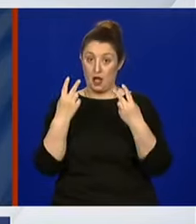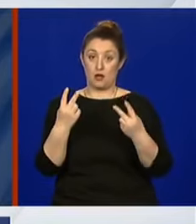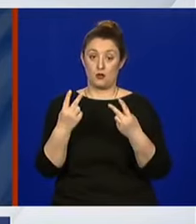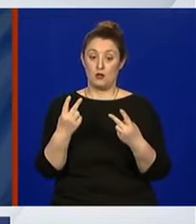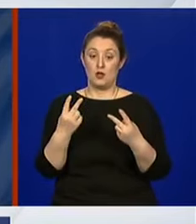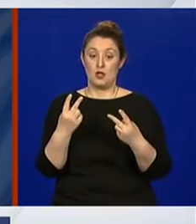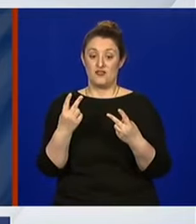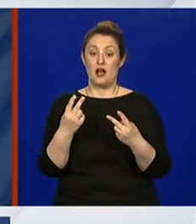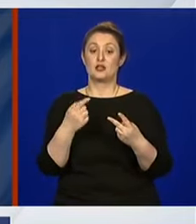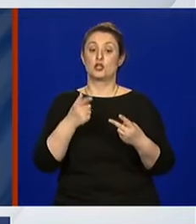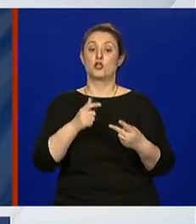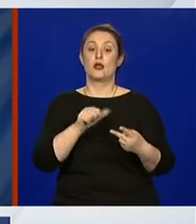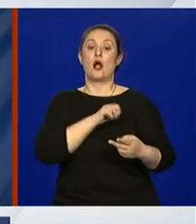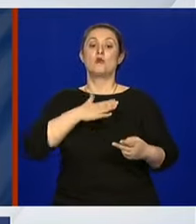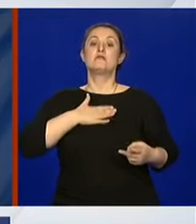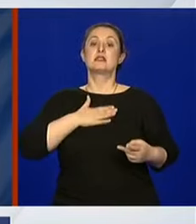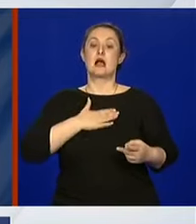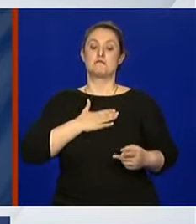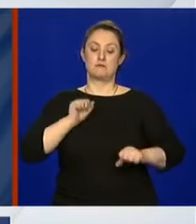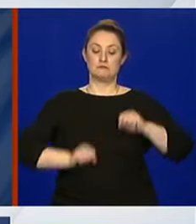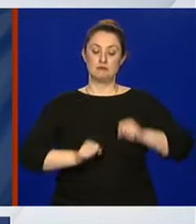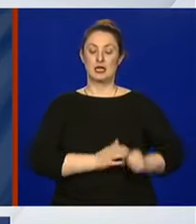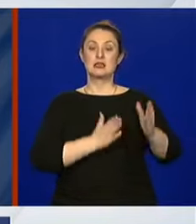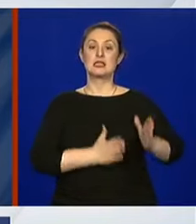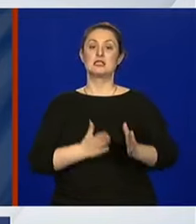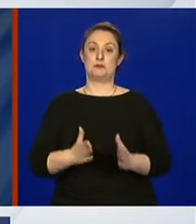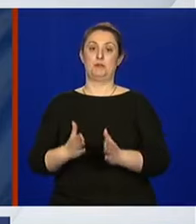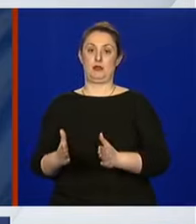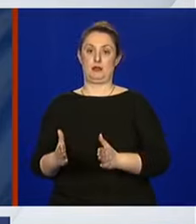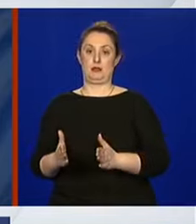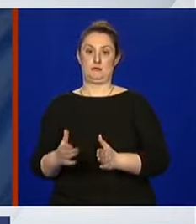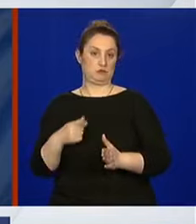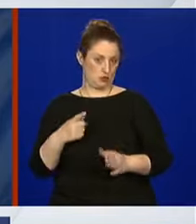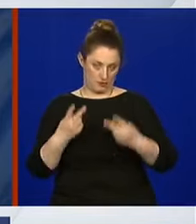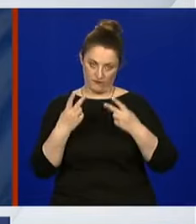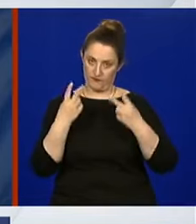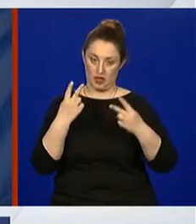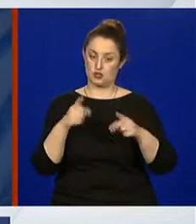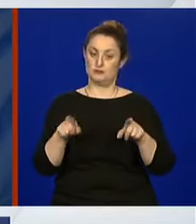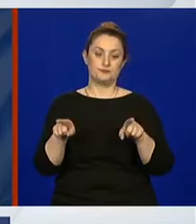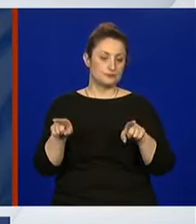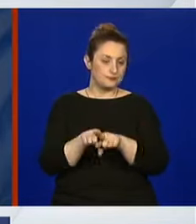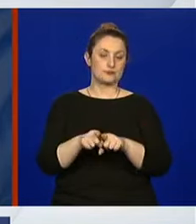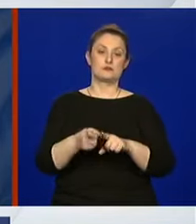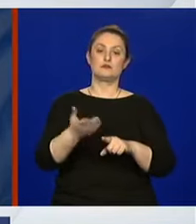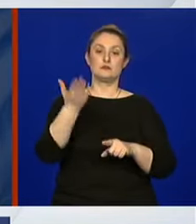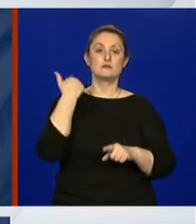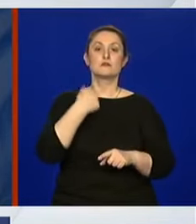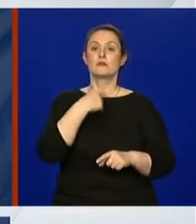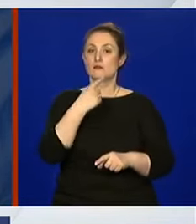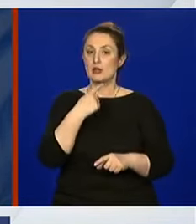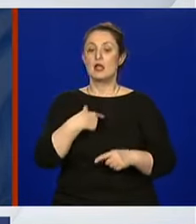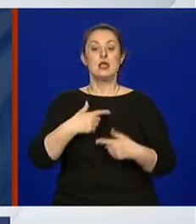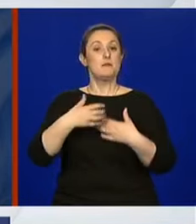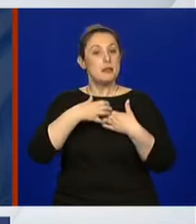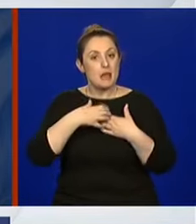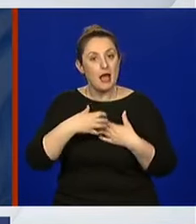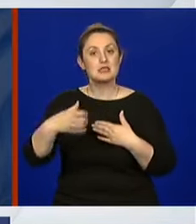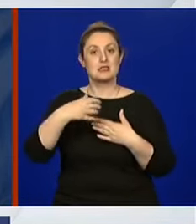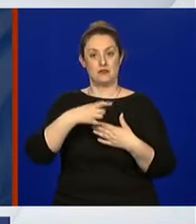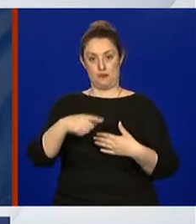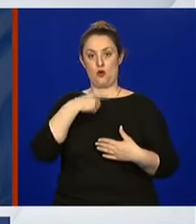samodiscipline i kao što smo i govorili i nastavit ćemo govoriti